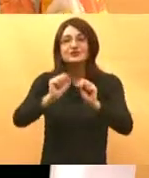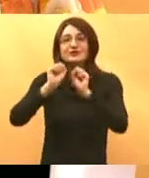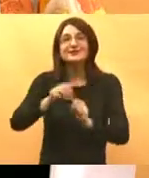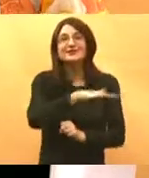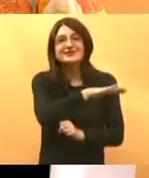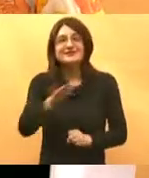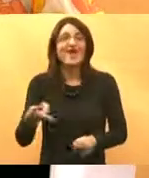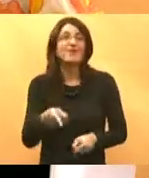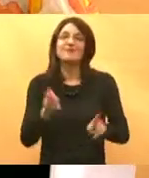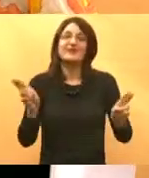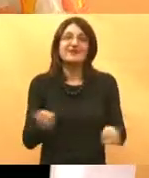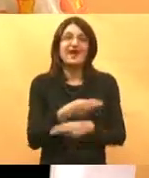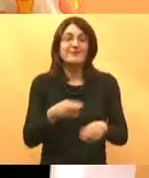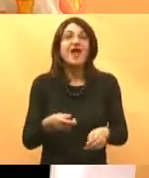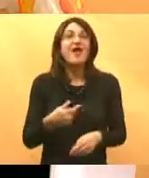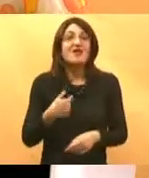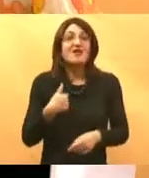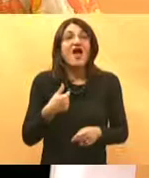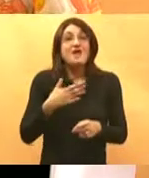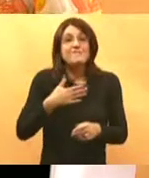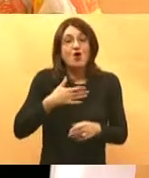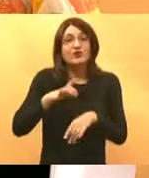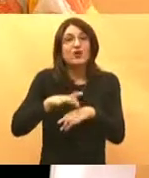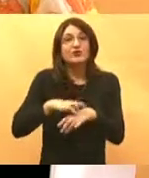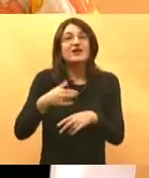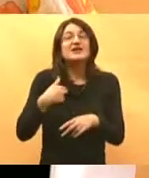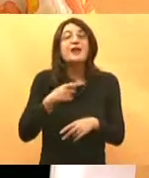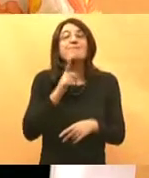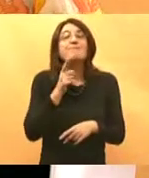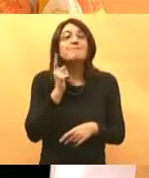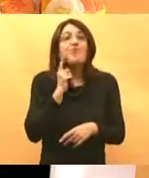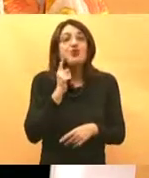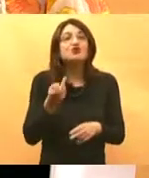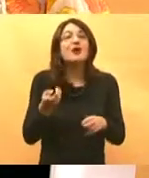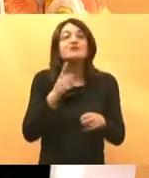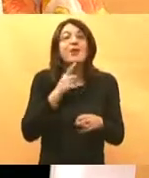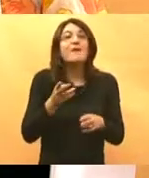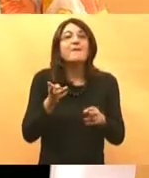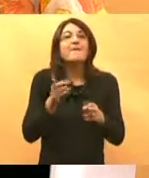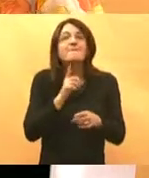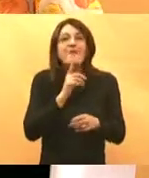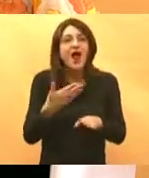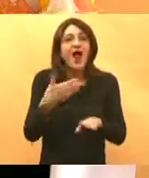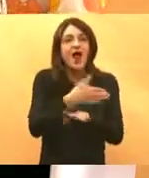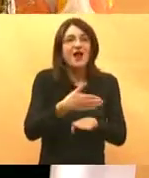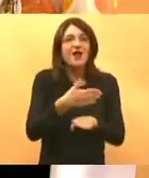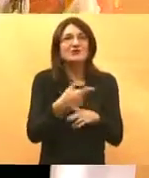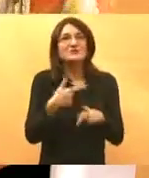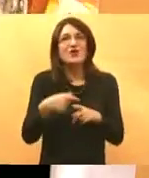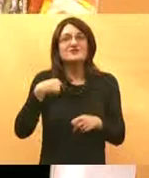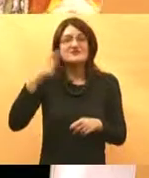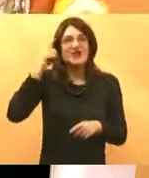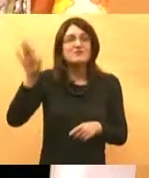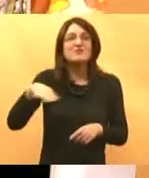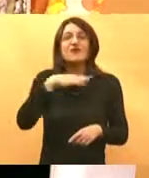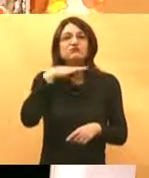nastavim svojoj doktorici i što manje. Zaista znam da je preopterećena, ali isto tako moram reći da